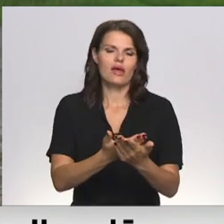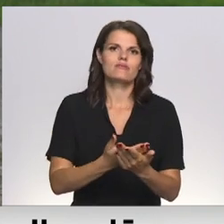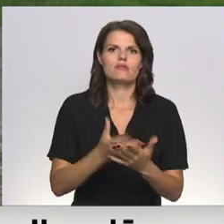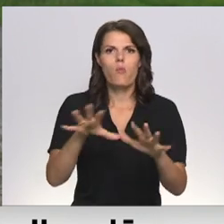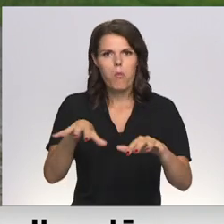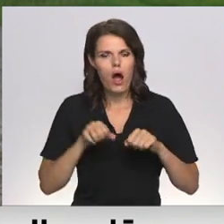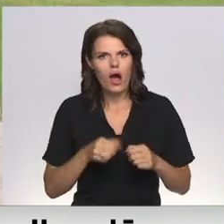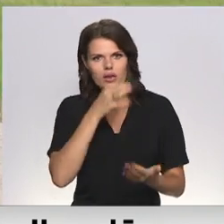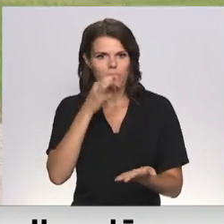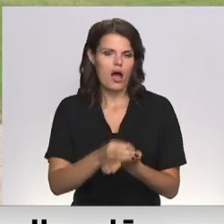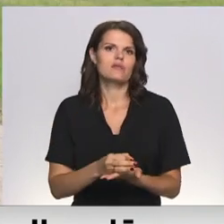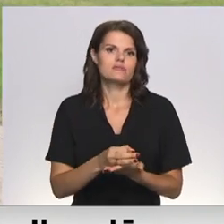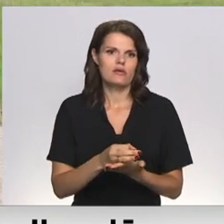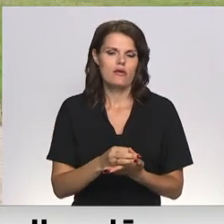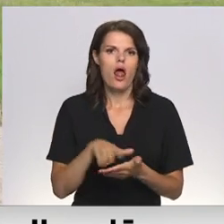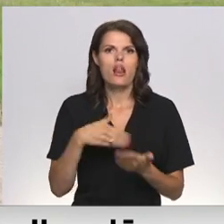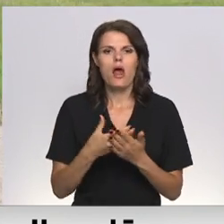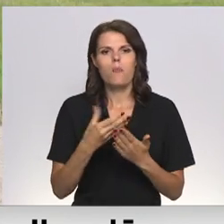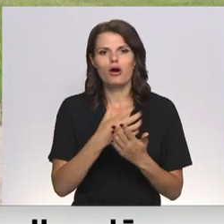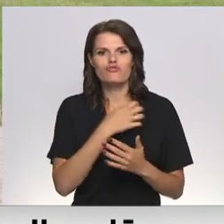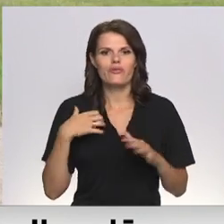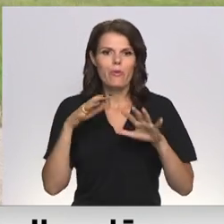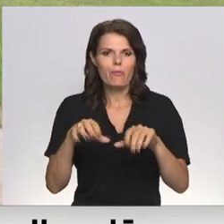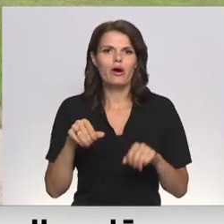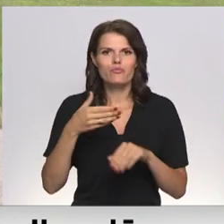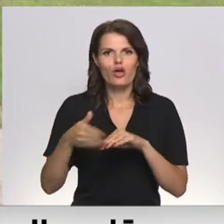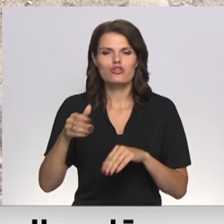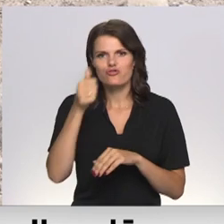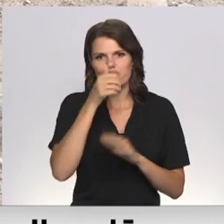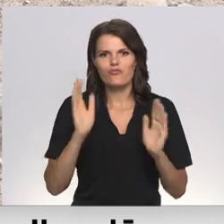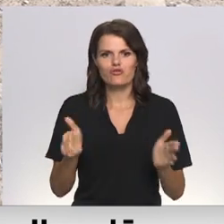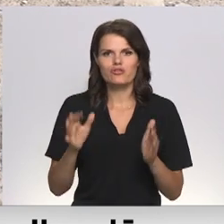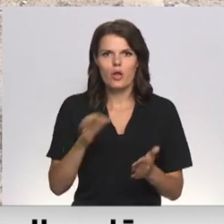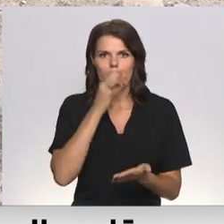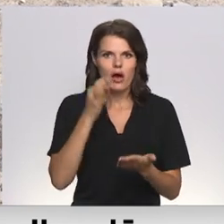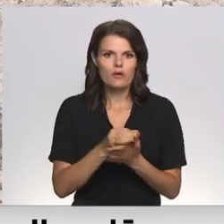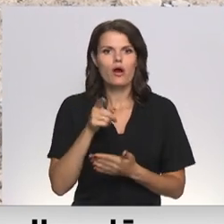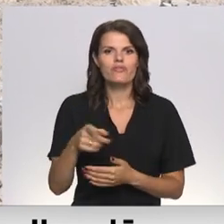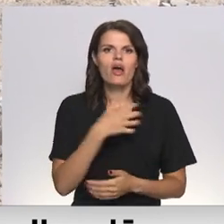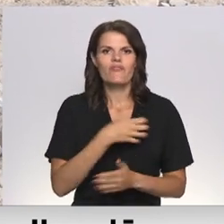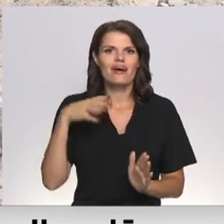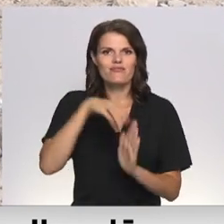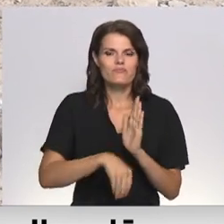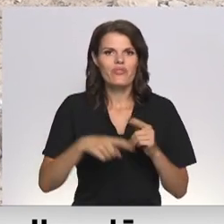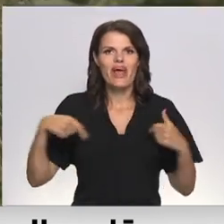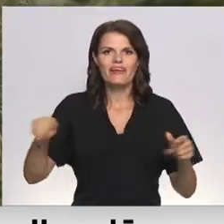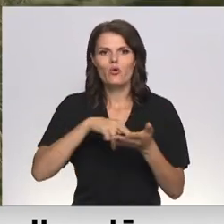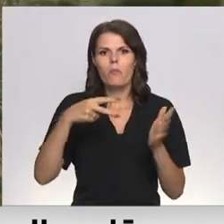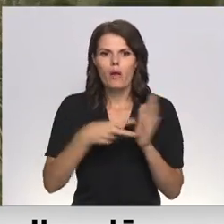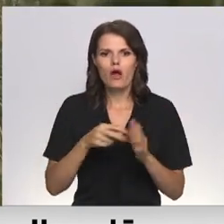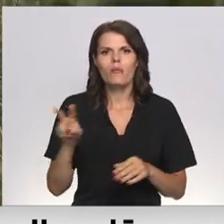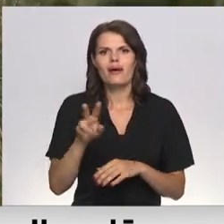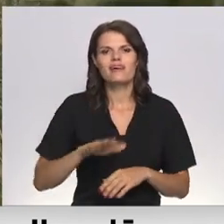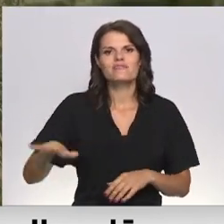pārziņā. Lai pašvaldība pāņemtu atsevišķus privātos ceļus savā pārziņā, tie jāiekļauj teritorijas plānojumā, kas